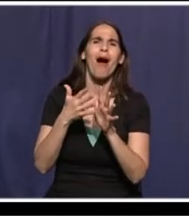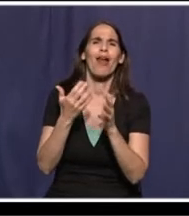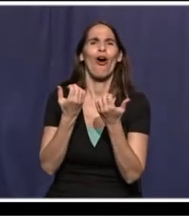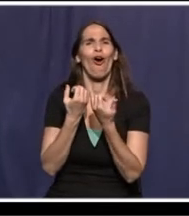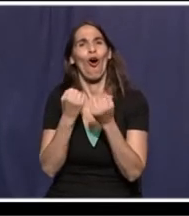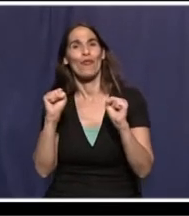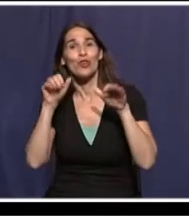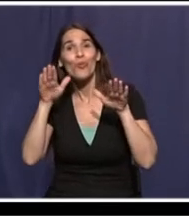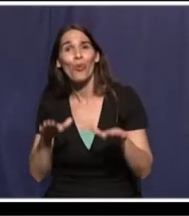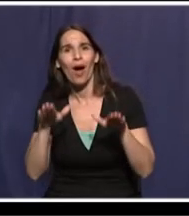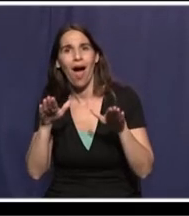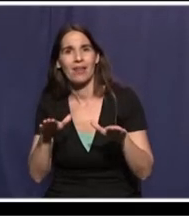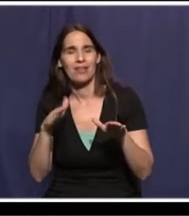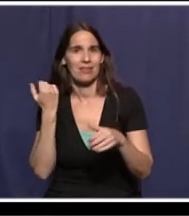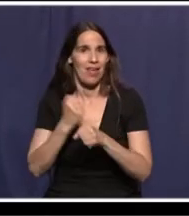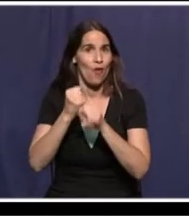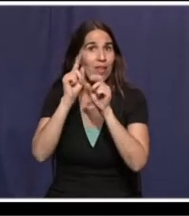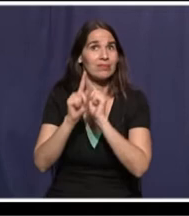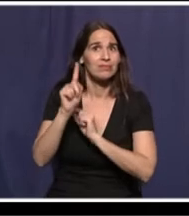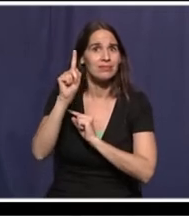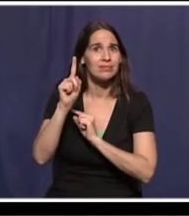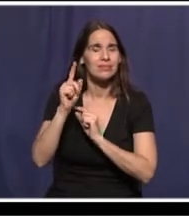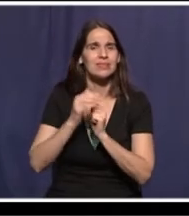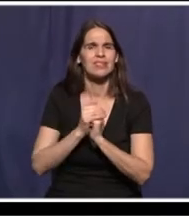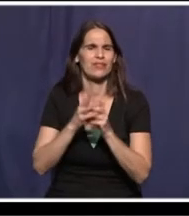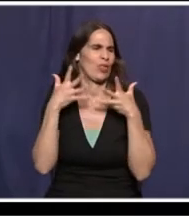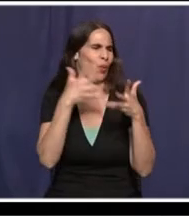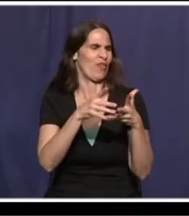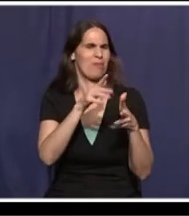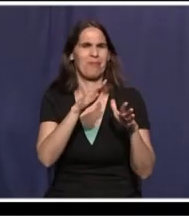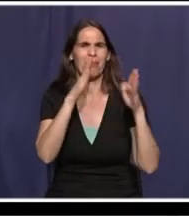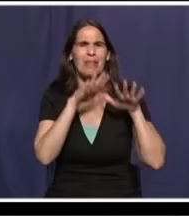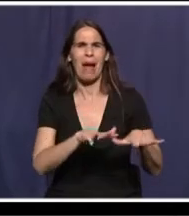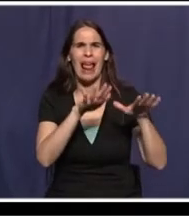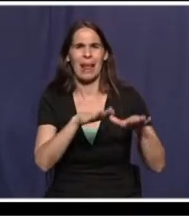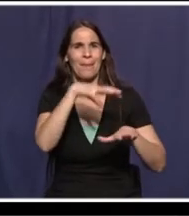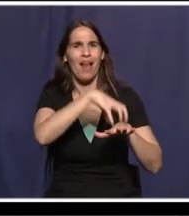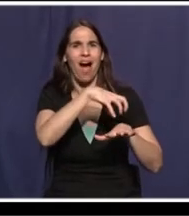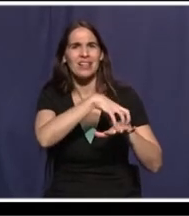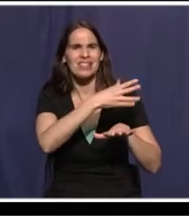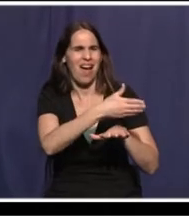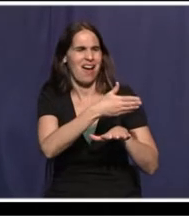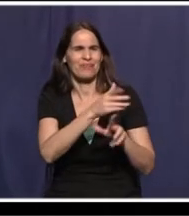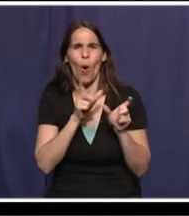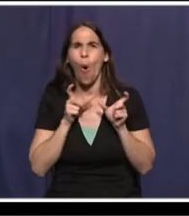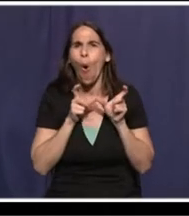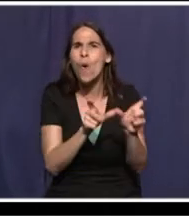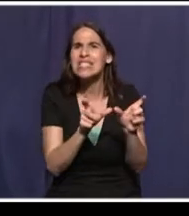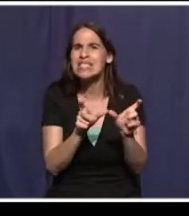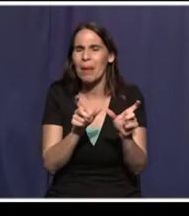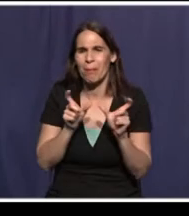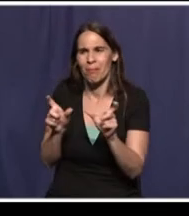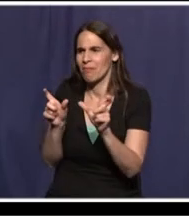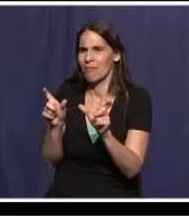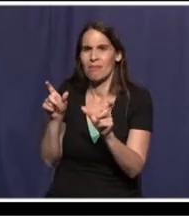הפולחן ותוקפים את המתפללים בלמסג'ד אל-אקסה חוסמים את דרכם של